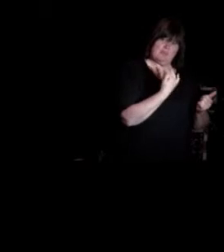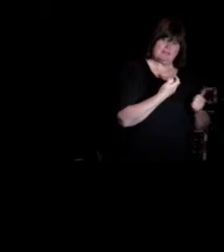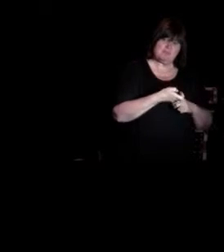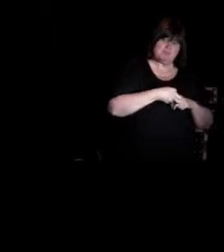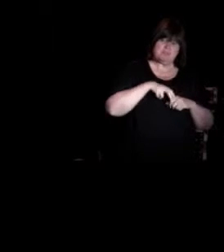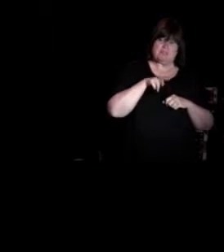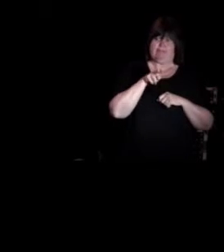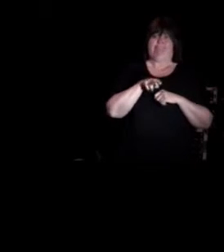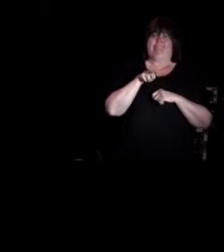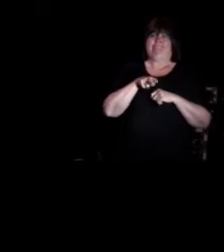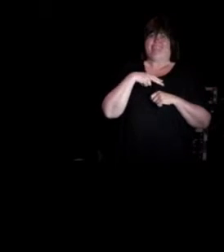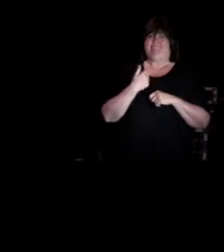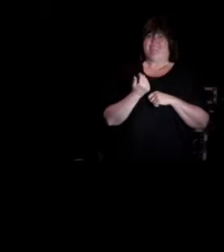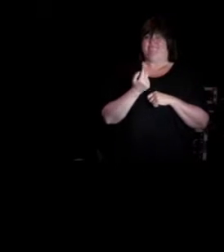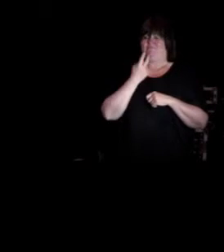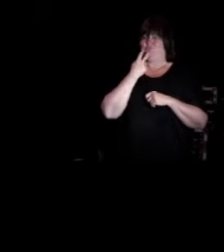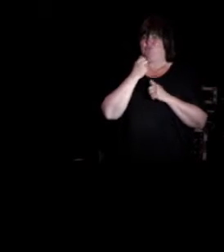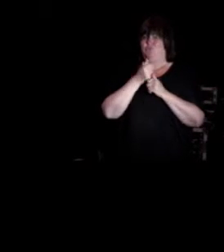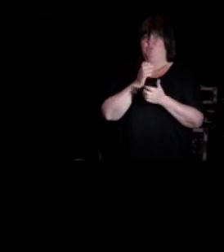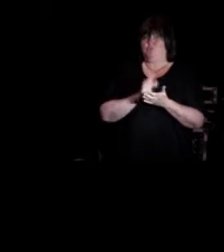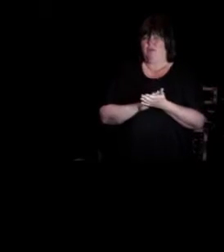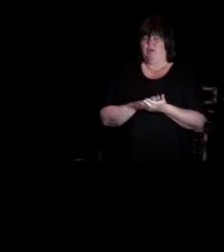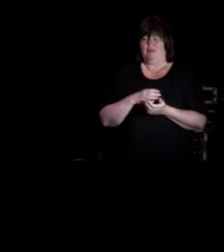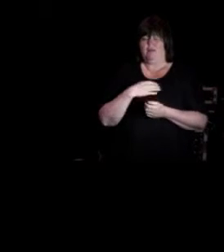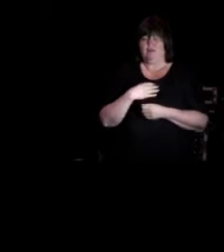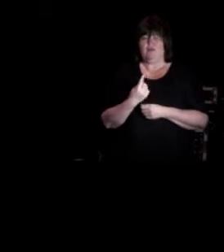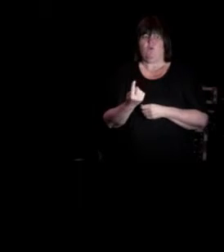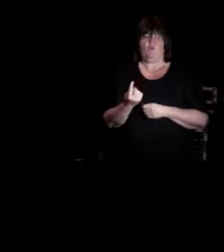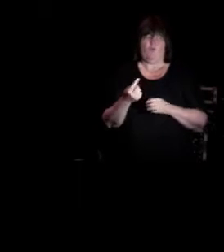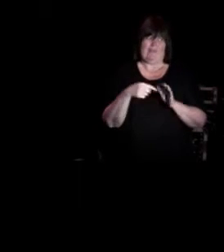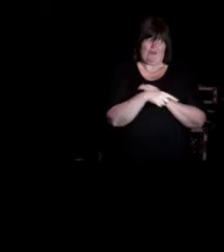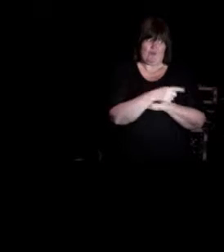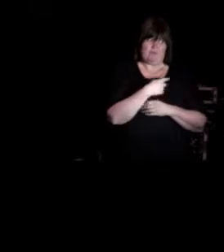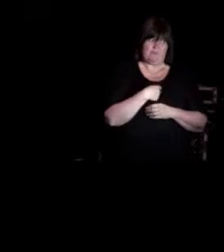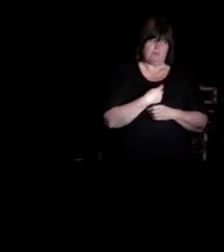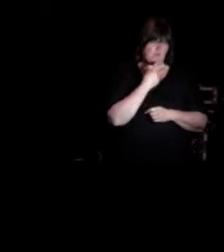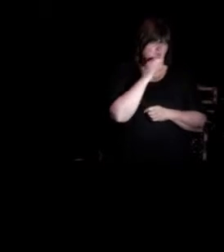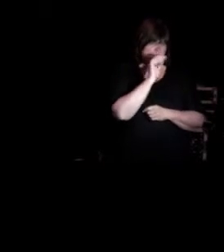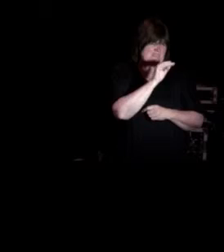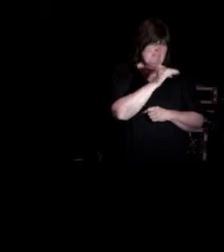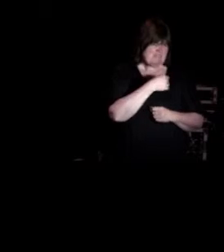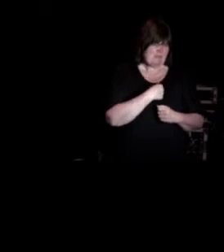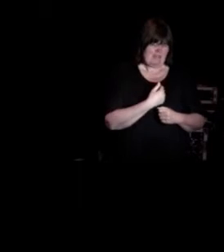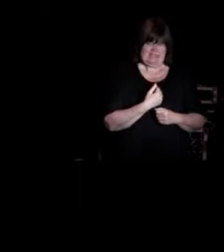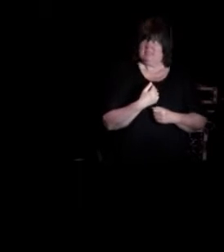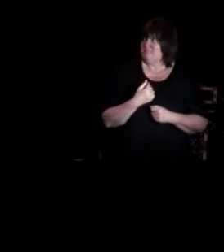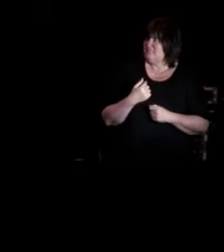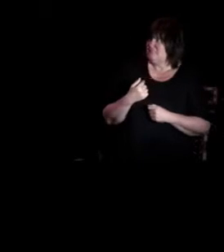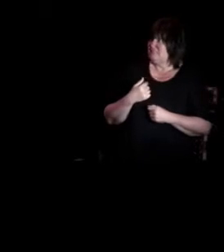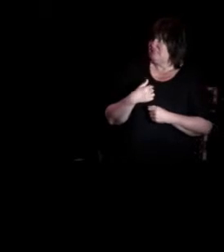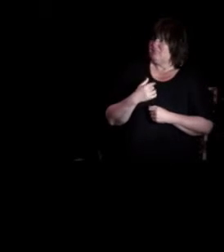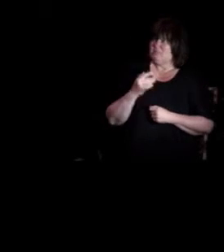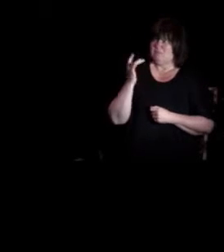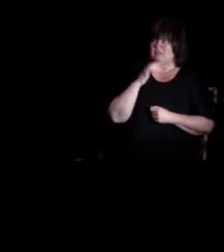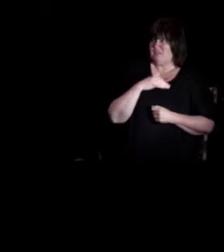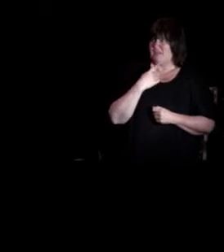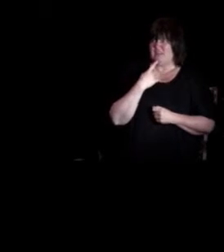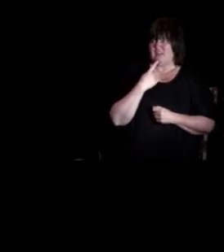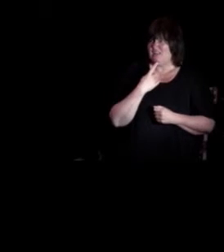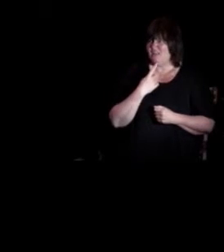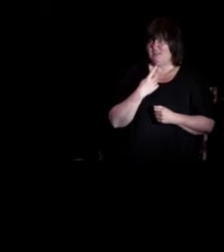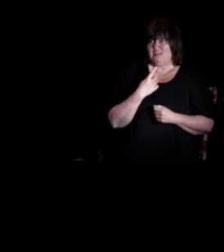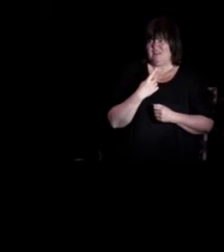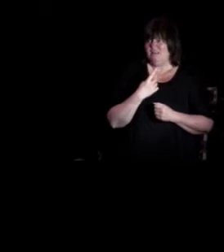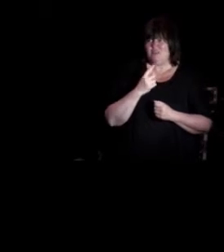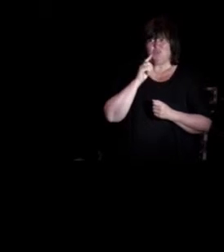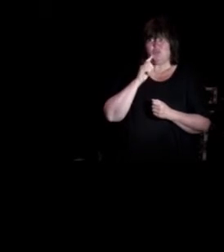seansen. og når jeg kommer inn til henne, sier hun til meg, «Du Birgit, du kunne ikke ha tatt imot en så dårlig tilbakemelding tilbakemelding på